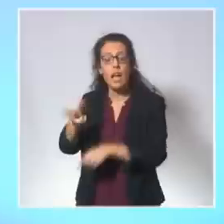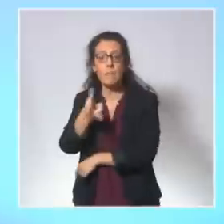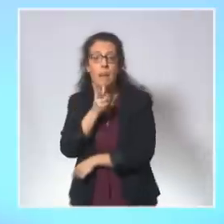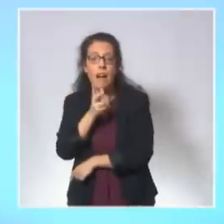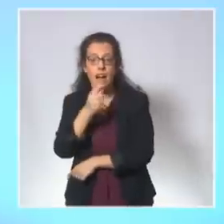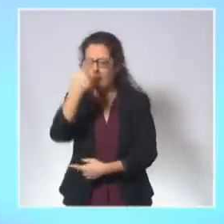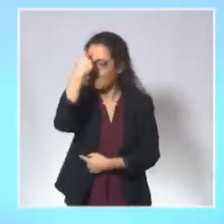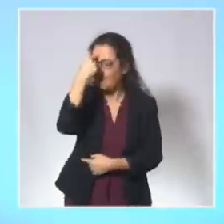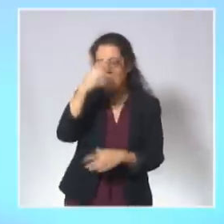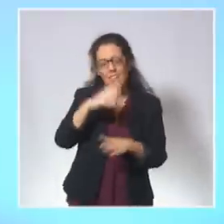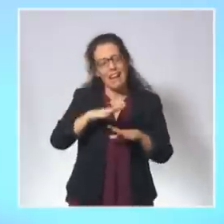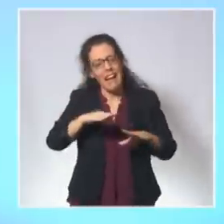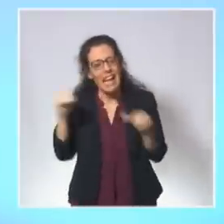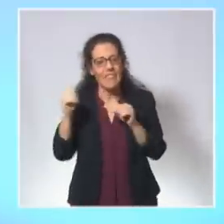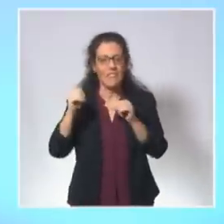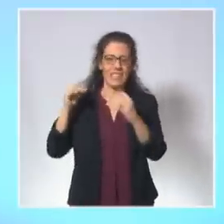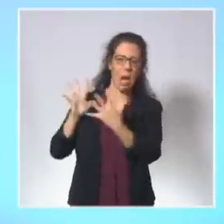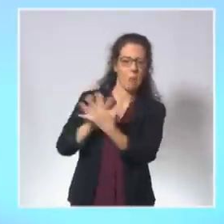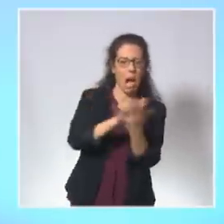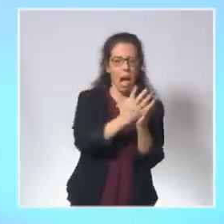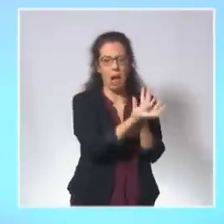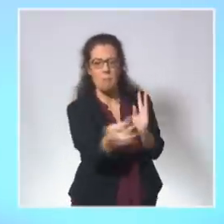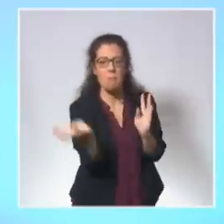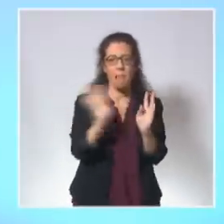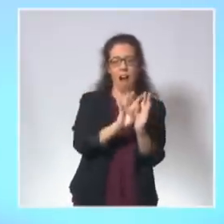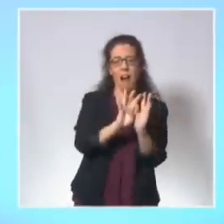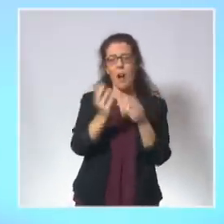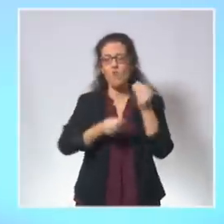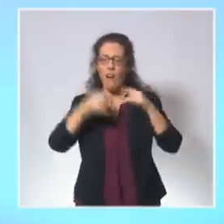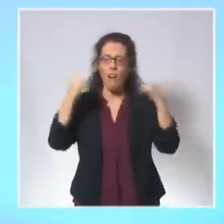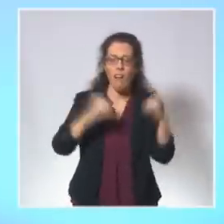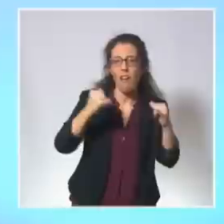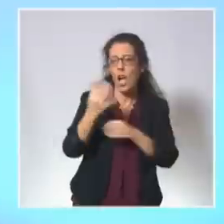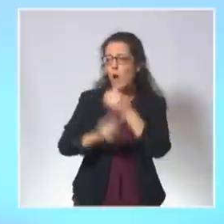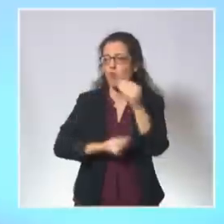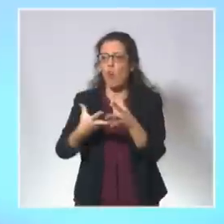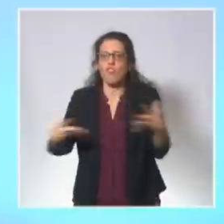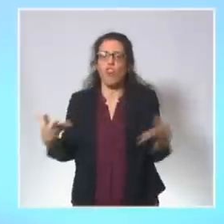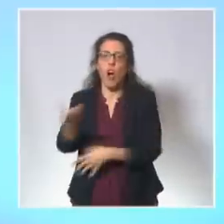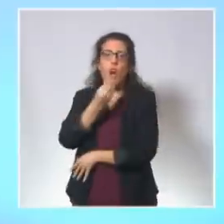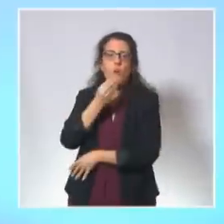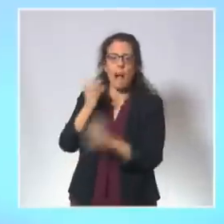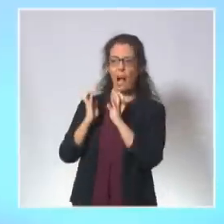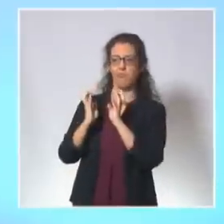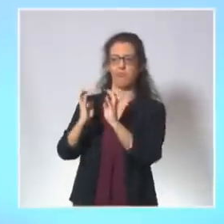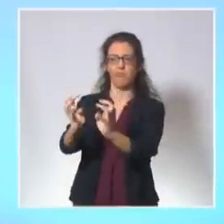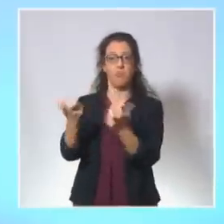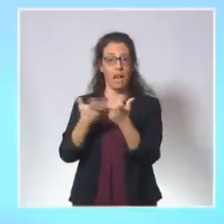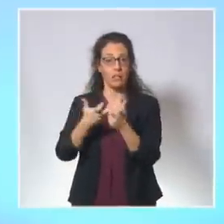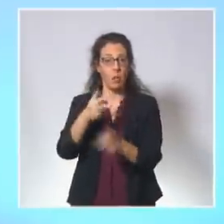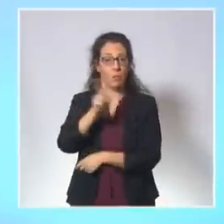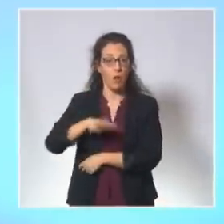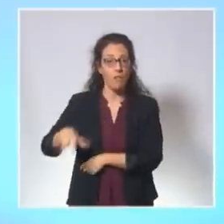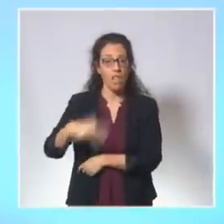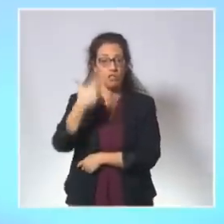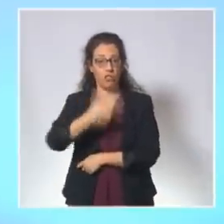évitons les grandes fêtes, les grands rassemblements ou les grandes idées dont on a vu ces derniers jours, par exemple, en Norvège et au